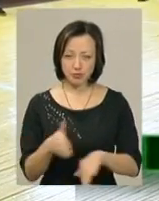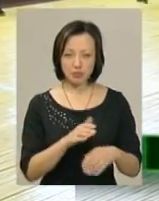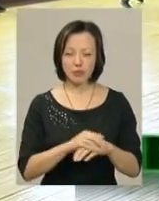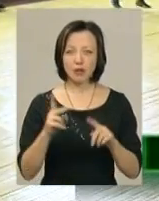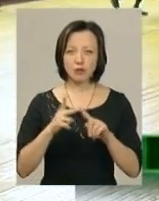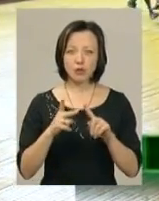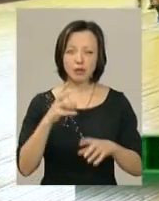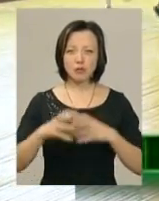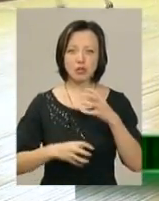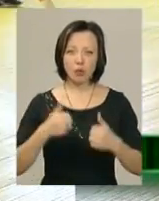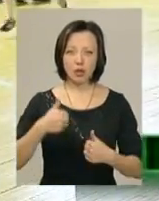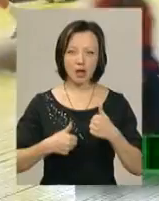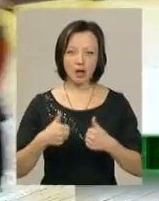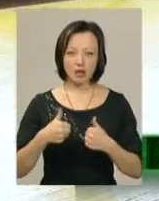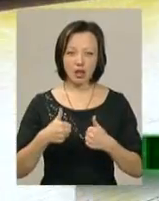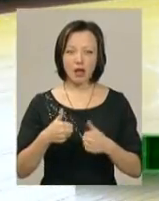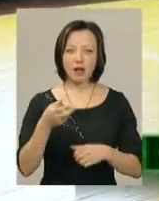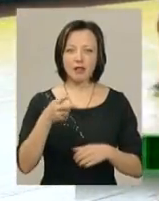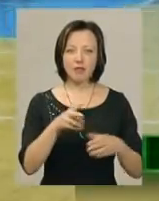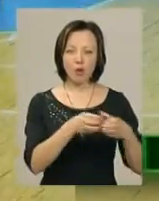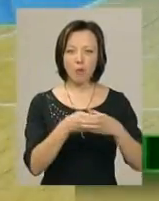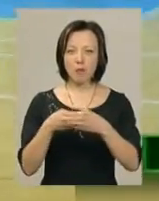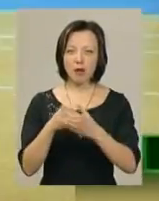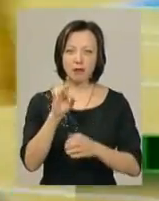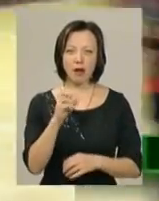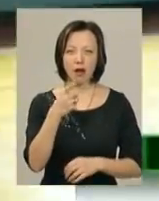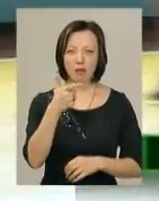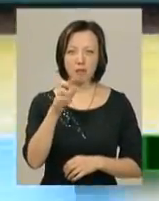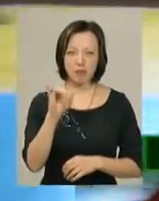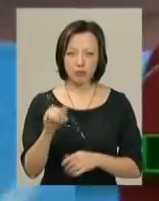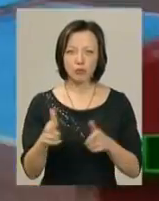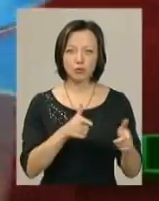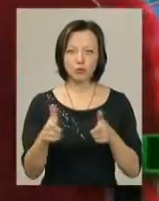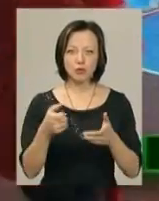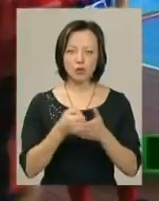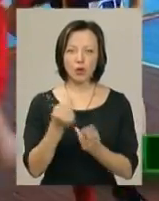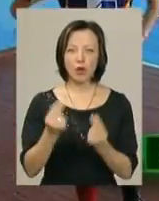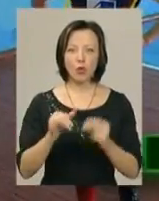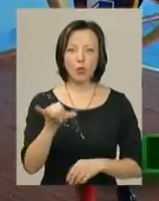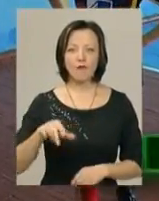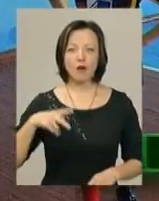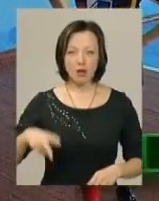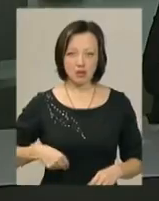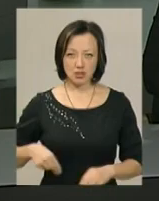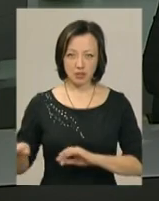Вдруге на міжнародній арені дві рекбійні команди Хмельницького-Боровісника готуються до ігор у Франції.